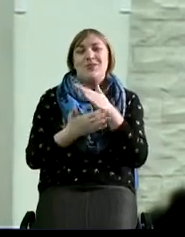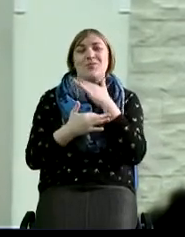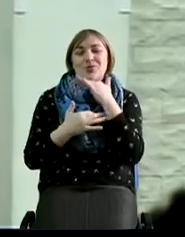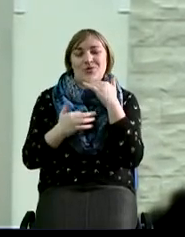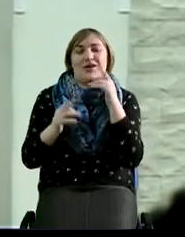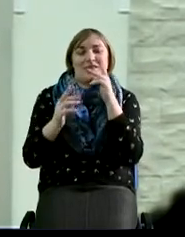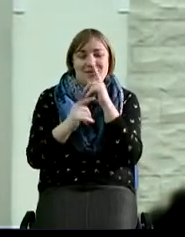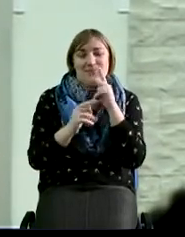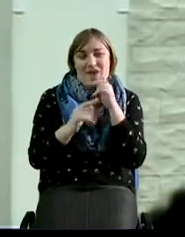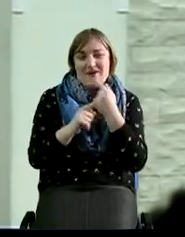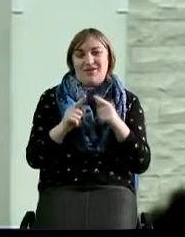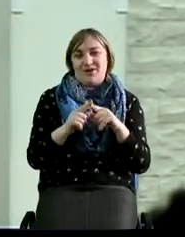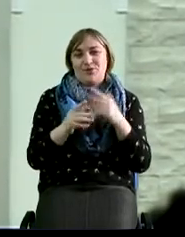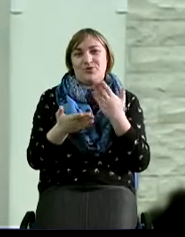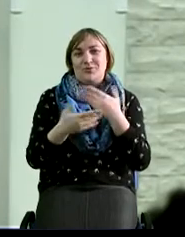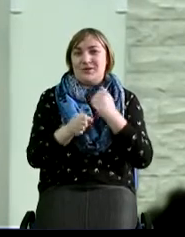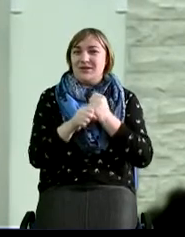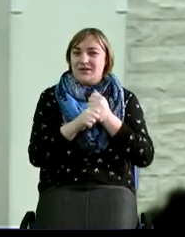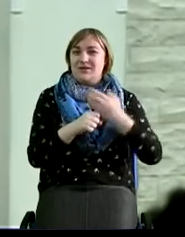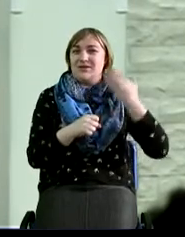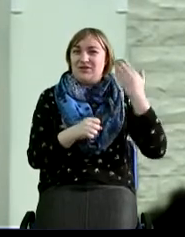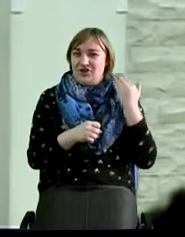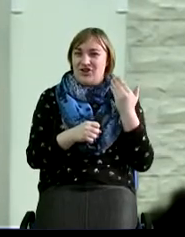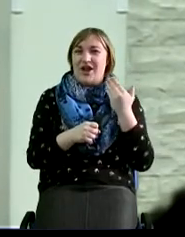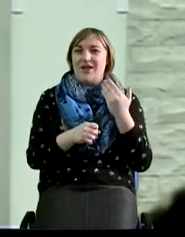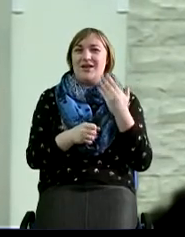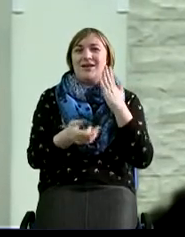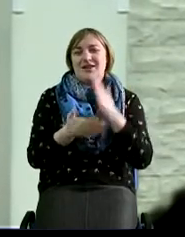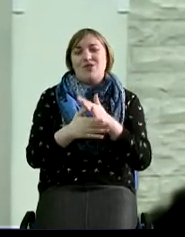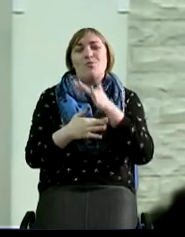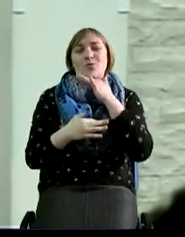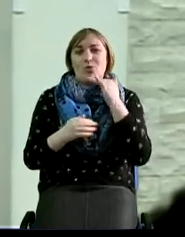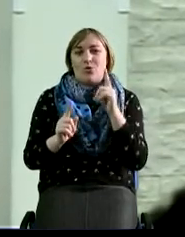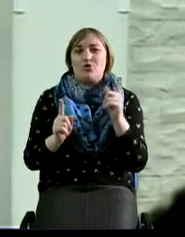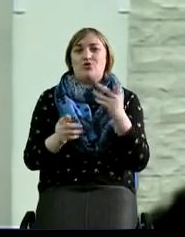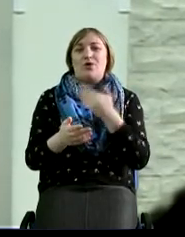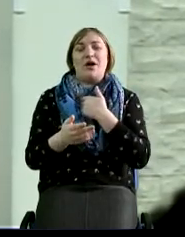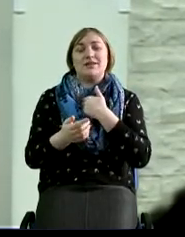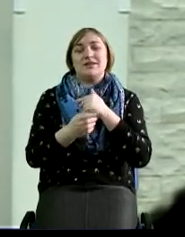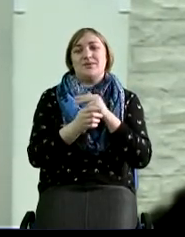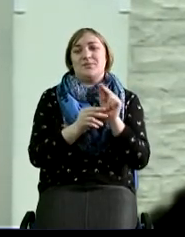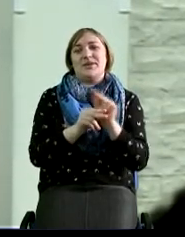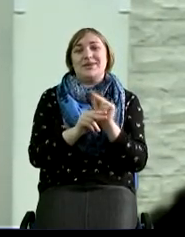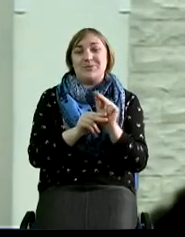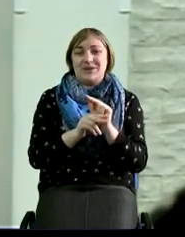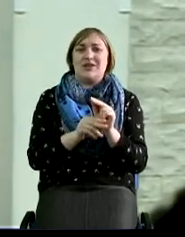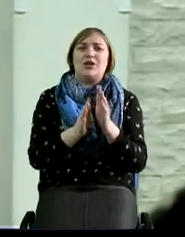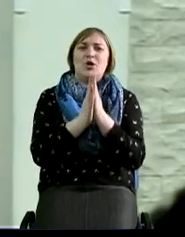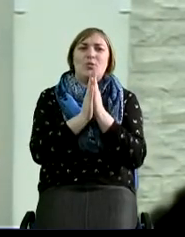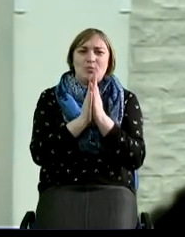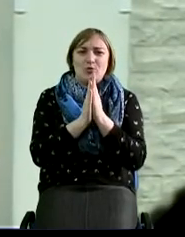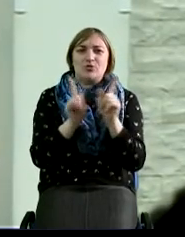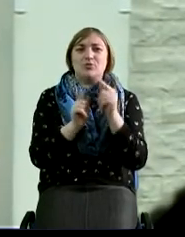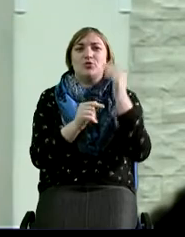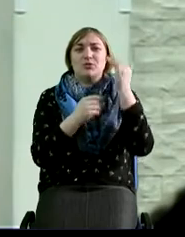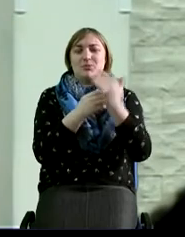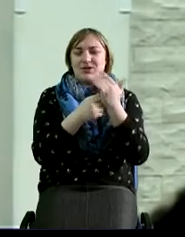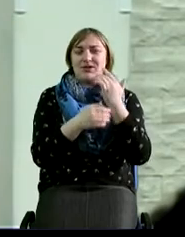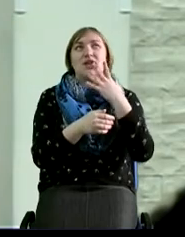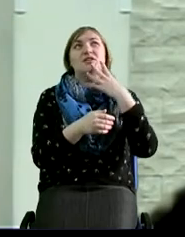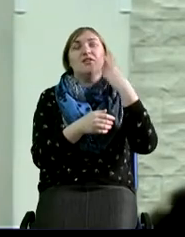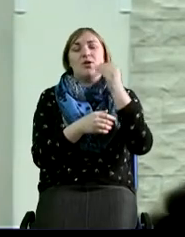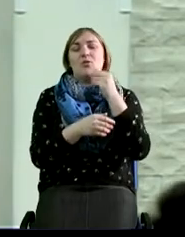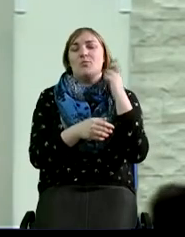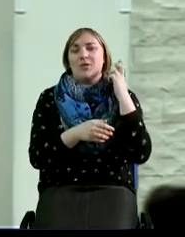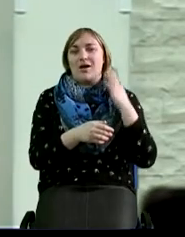неправильных вещей, которые мы совершали. Есть многие вещи, которые мы хотели бы изменить. И мы просим Тебя, чтобы Ты сниз послал свою благодать